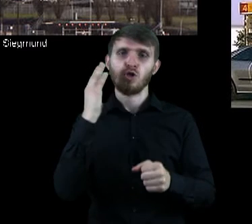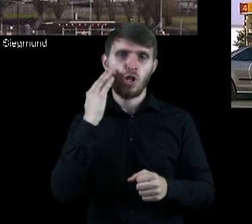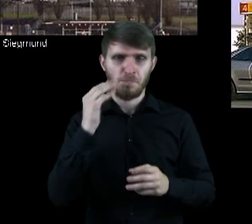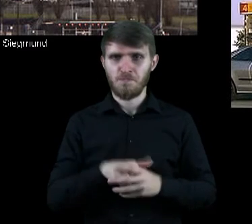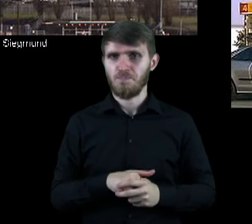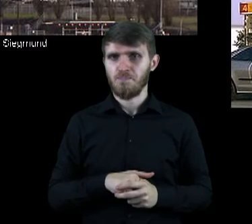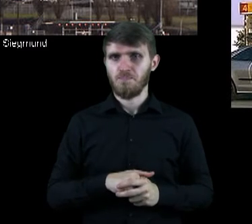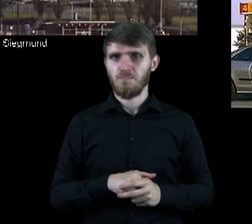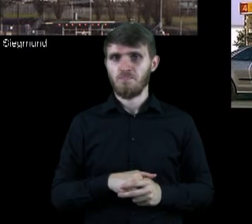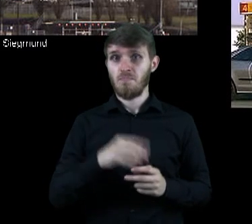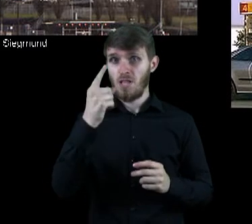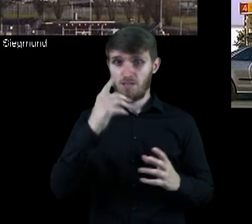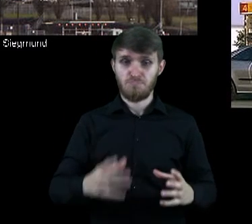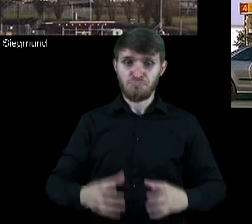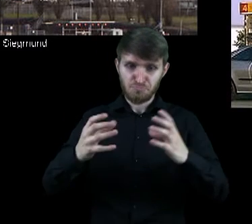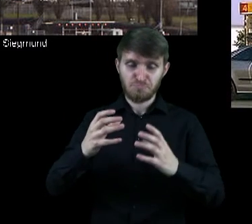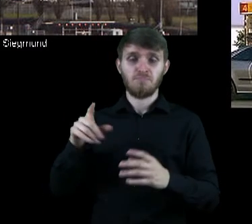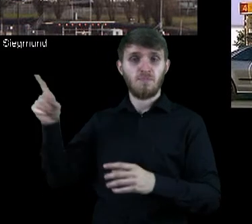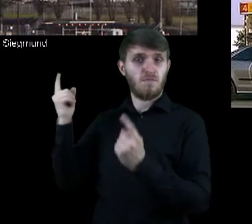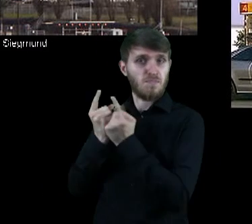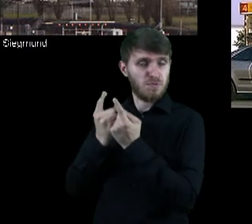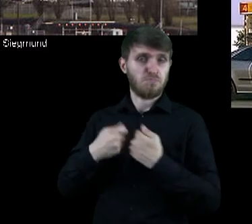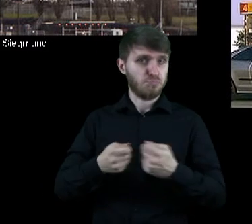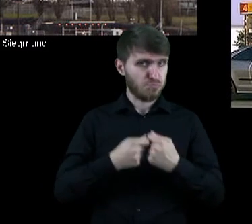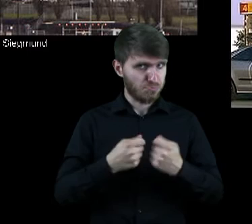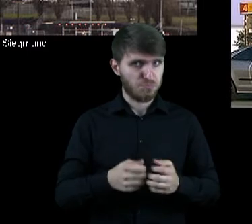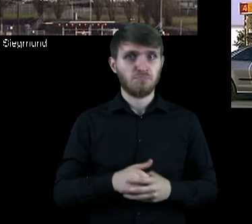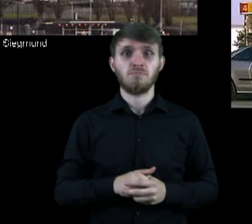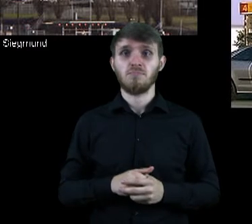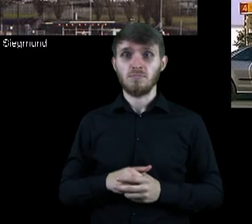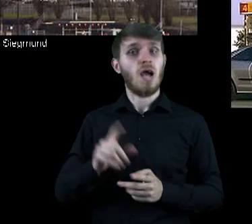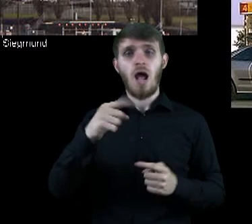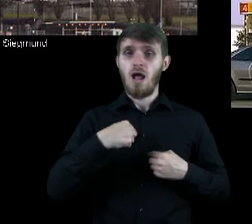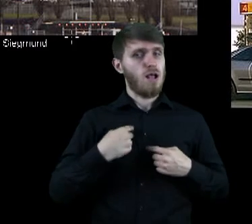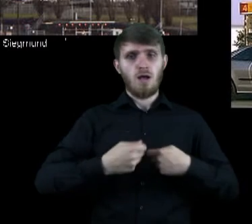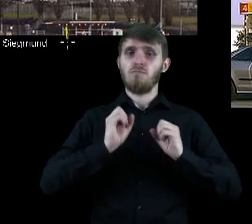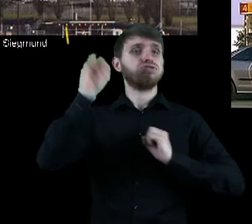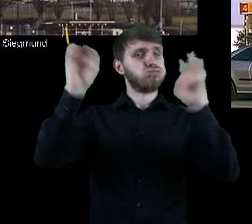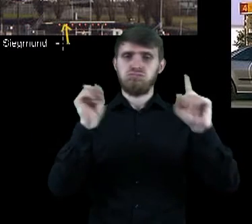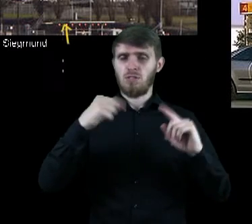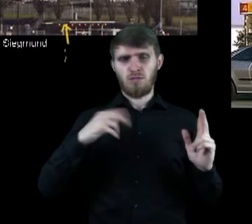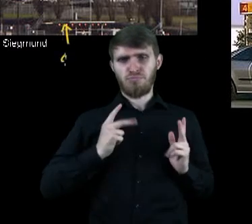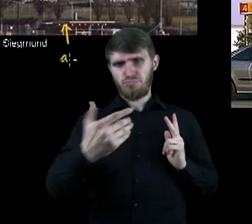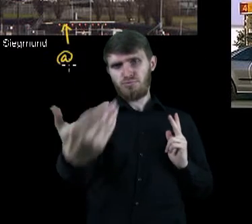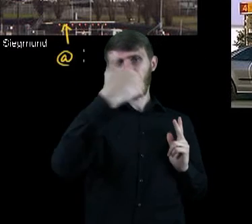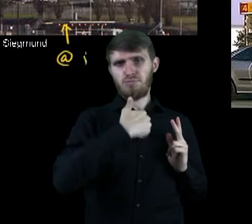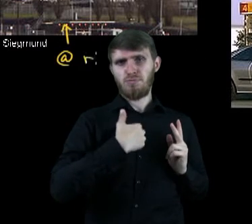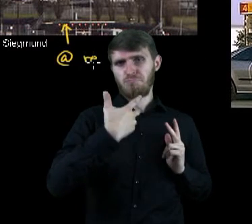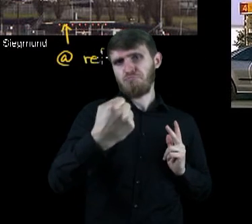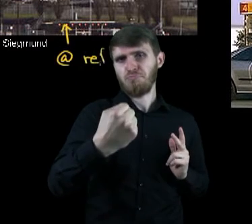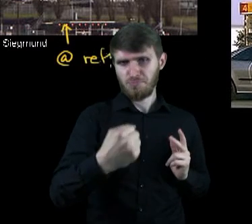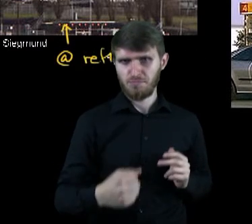3 dolary i 25 centów za galon. Zatem za benzynę odbierano